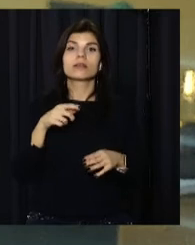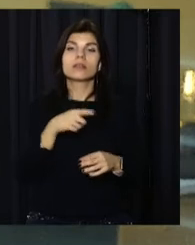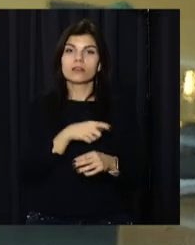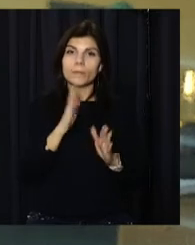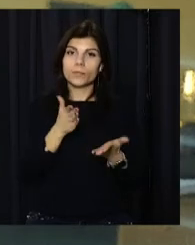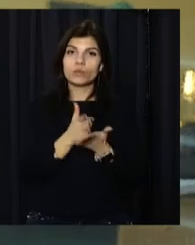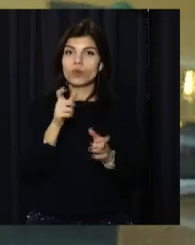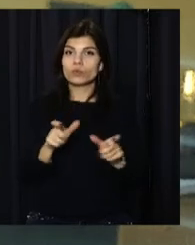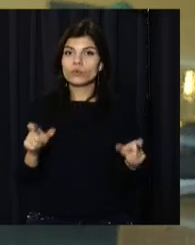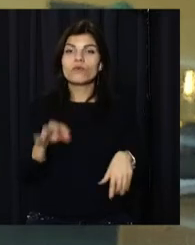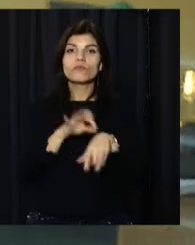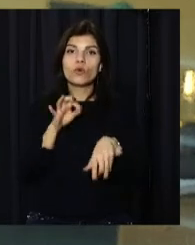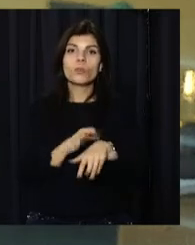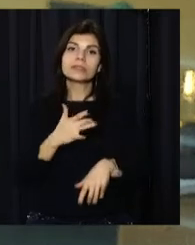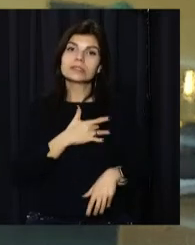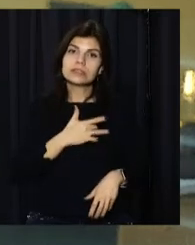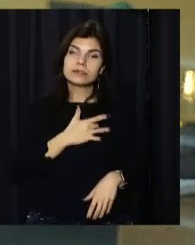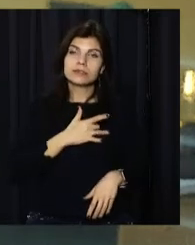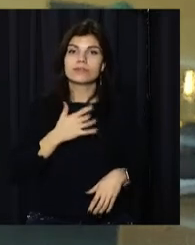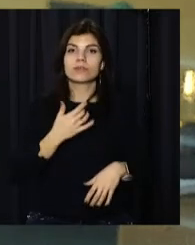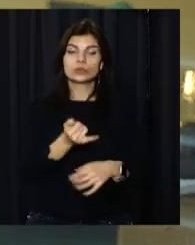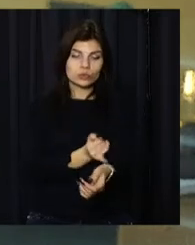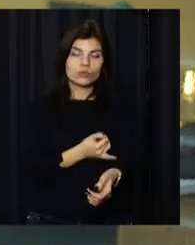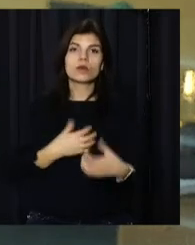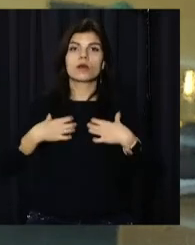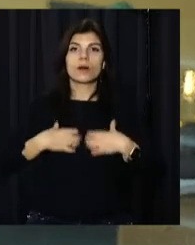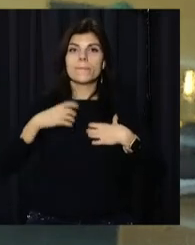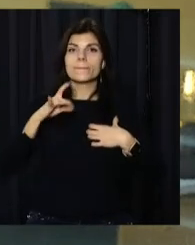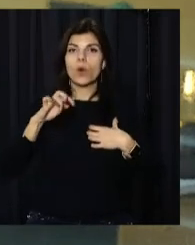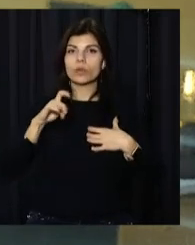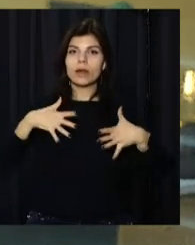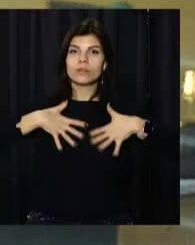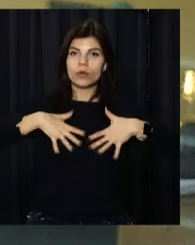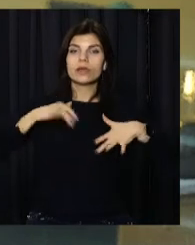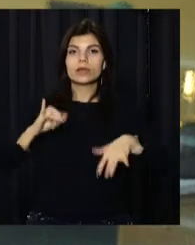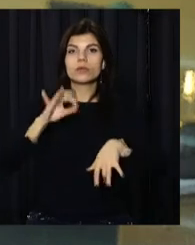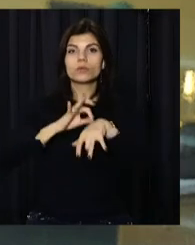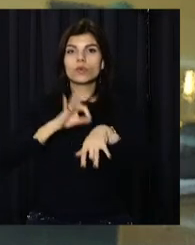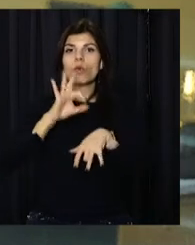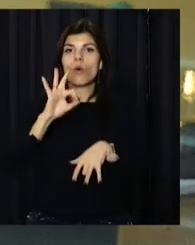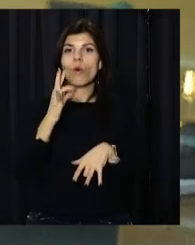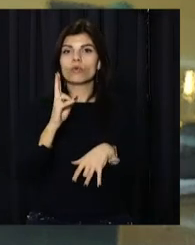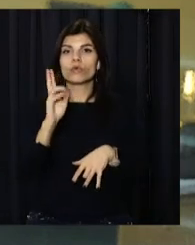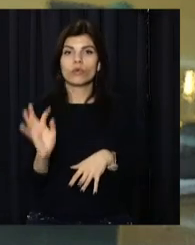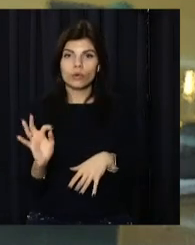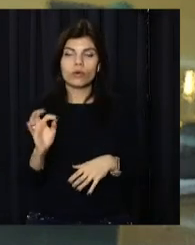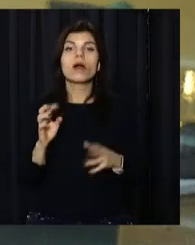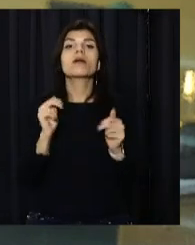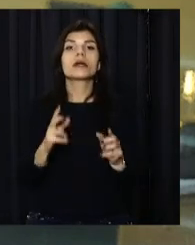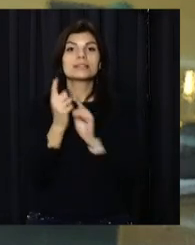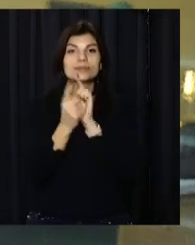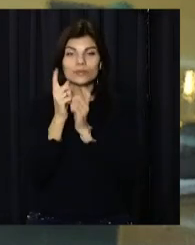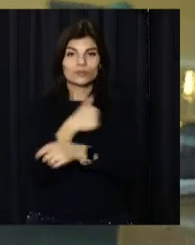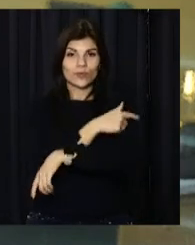перебуватимуть пацієнти із хворобами серцево-судинної, бронхолегеневої системи та онкохворі. Як змінився заклад – дивіться в